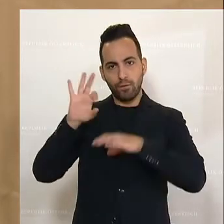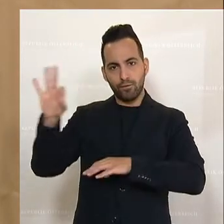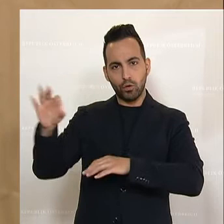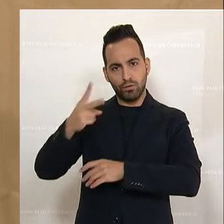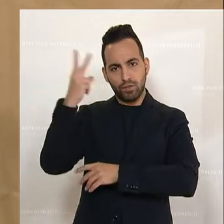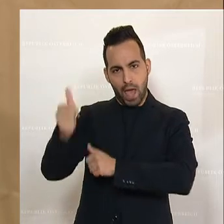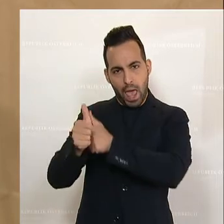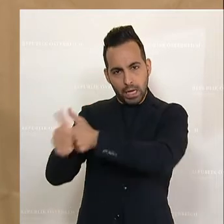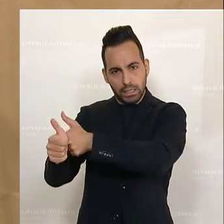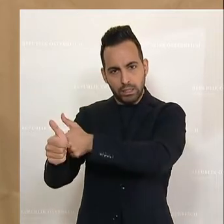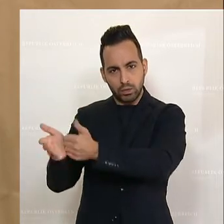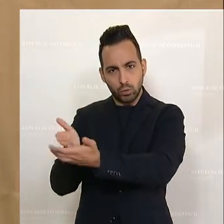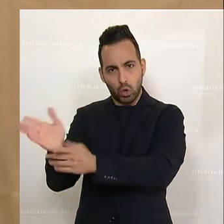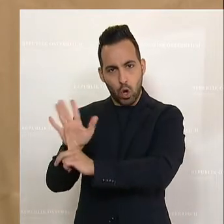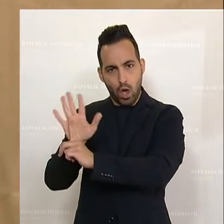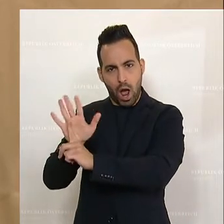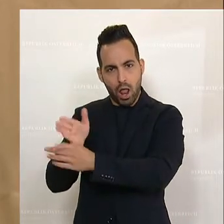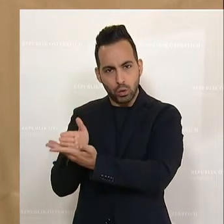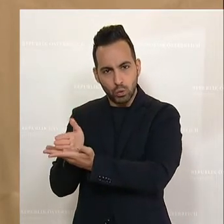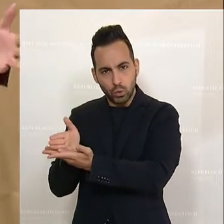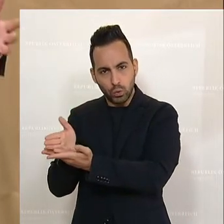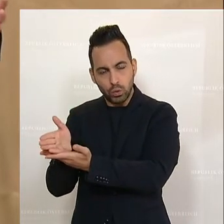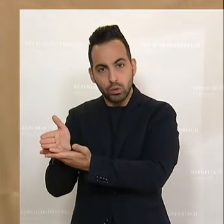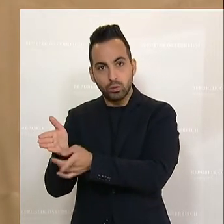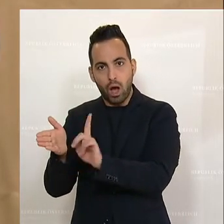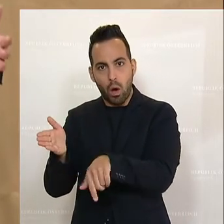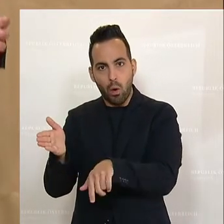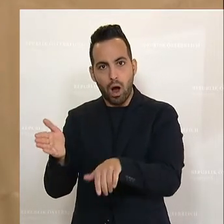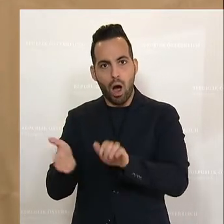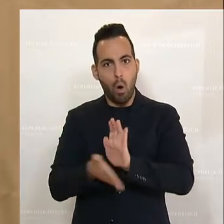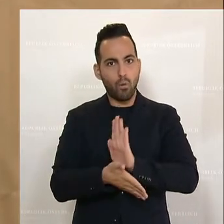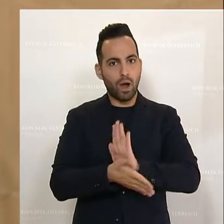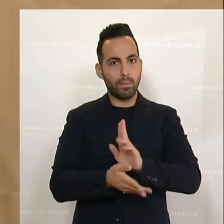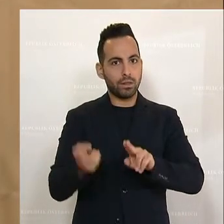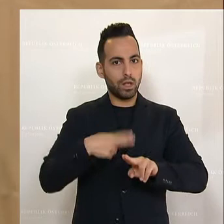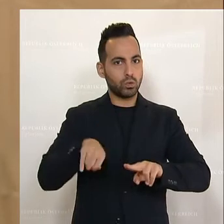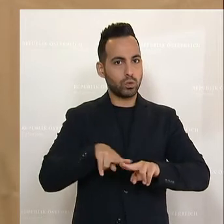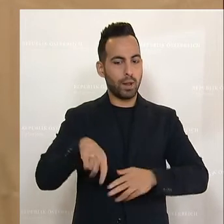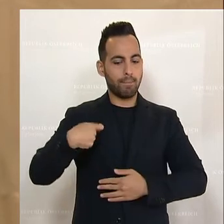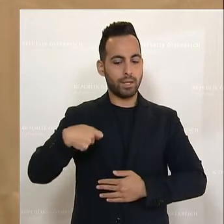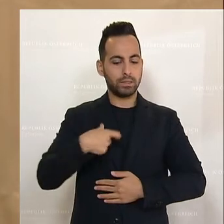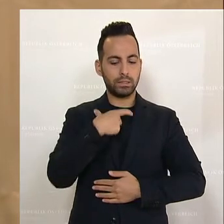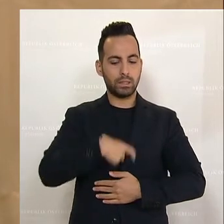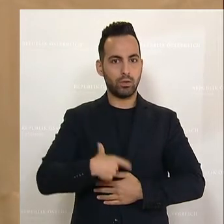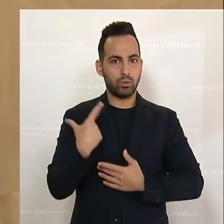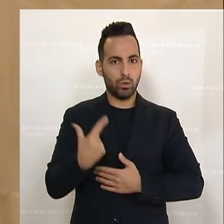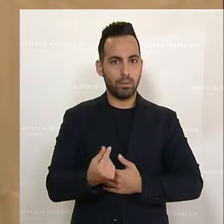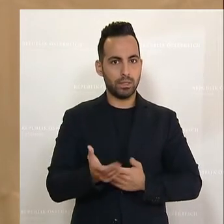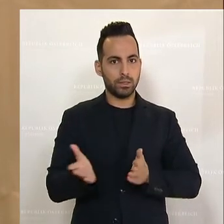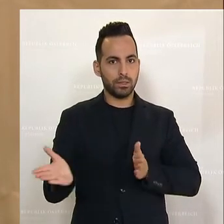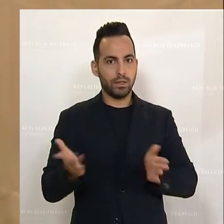einerseits und seiner Aufgabe als Nationalratspräsident mit einer möglichst